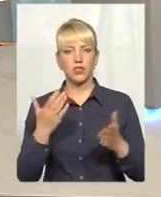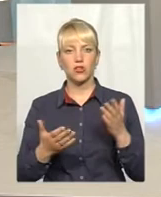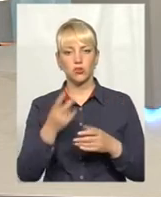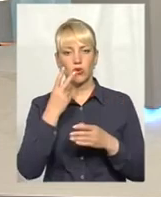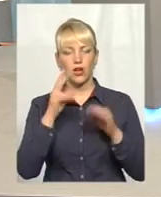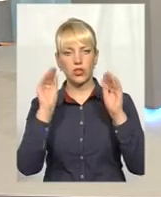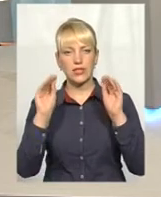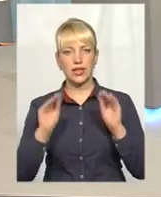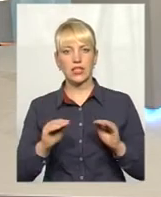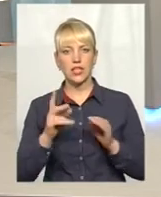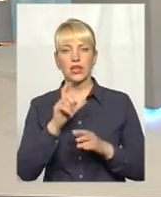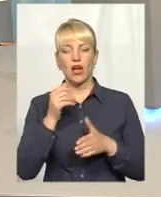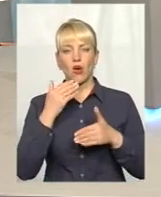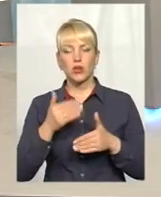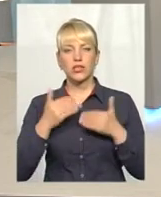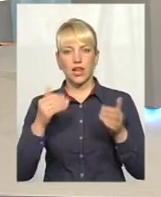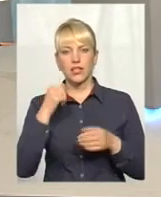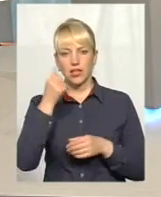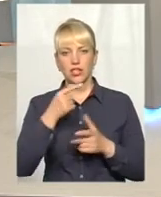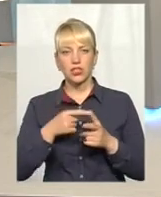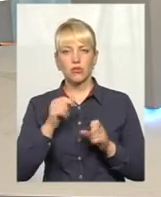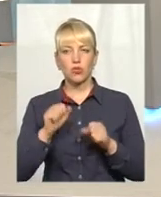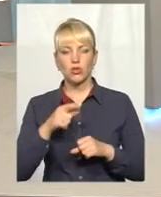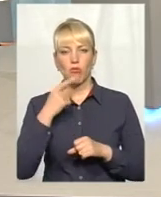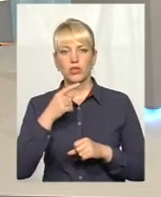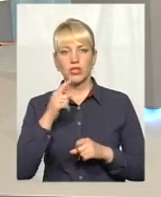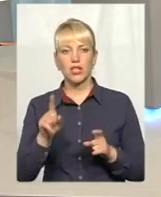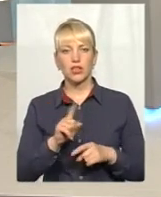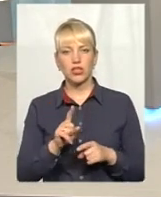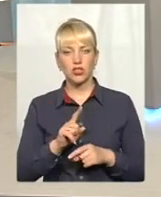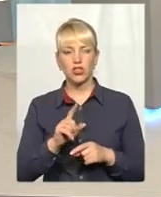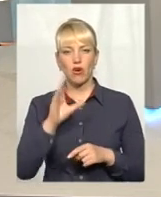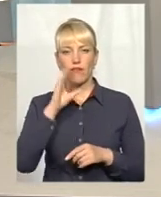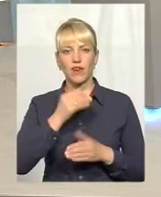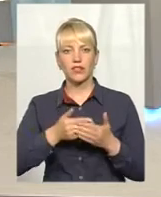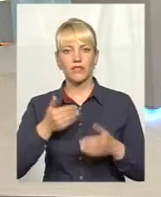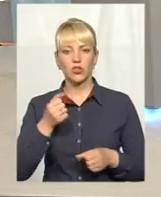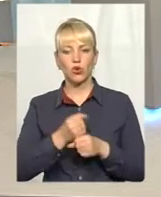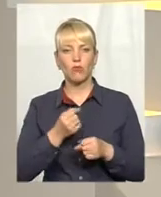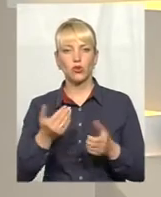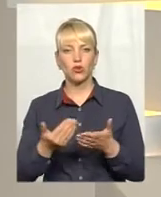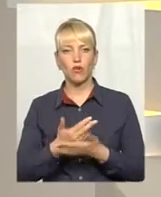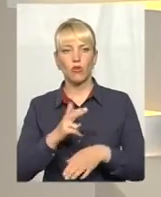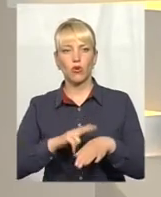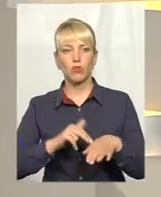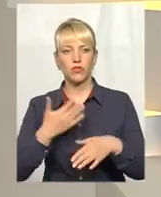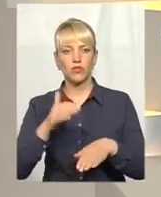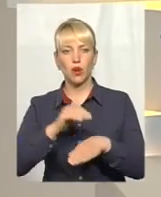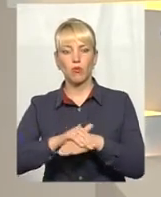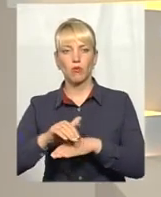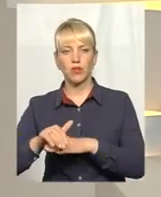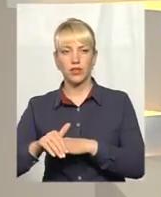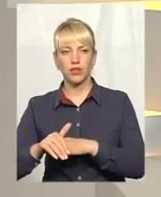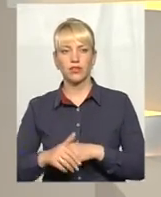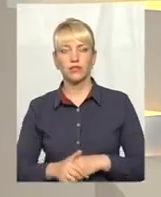скажімо, за останній рік, чи можемо сказати, що ефект від роботи нової поліції вже помітний, принаймні